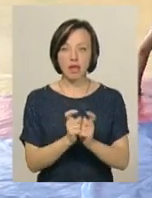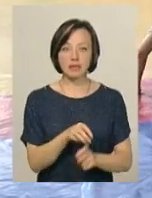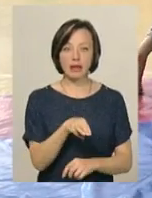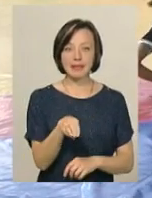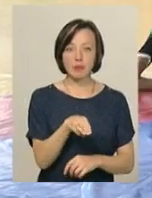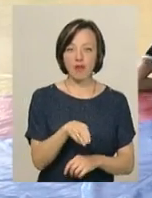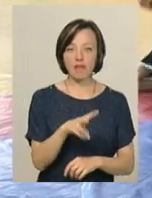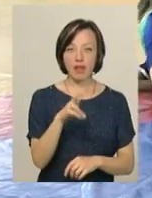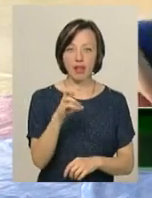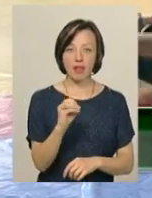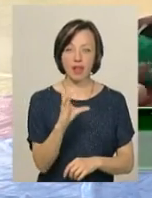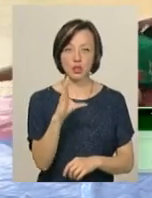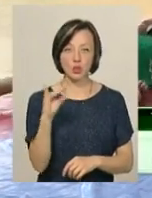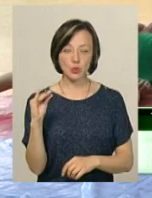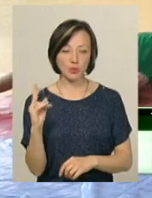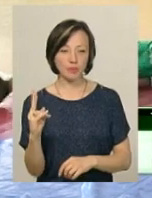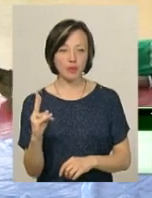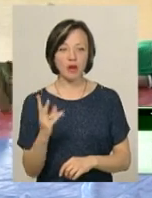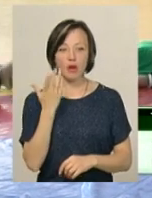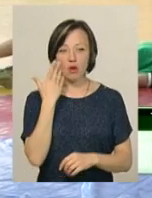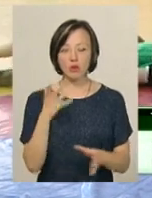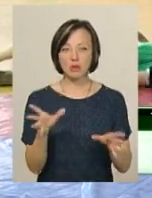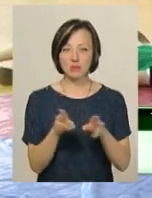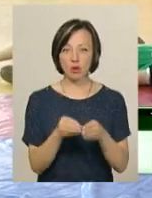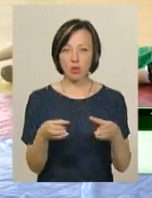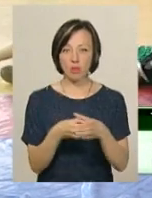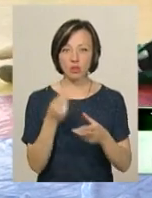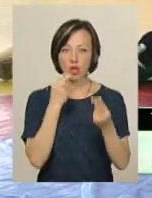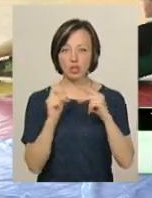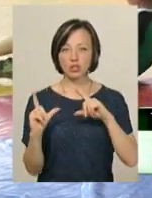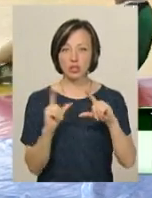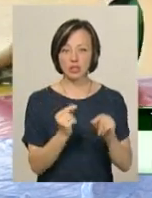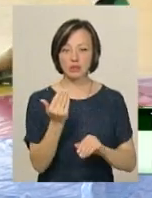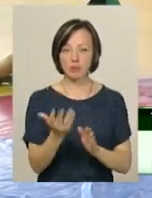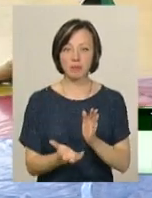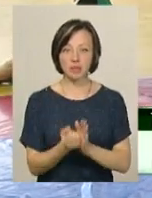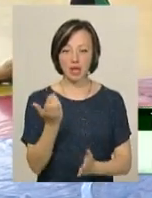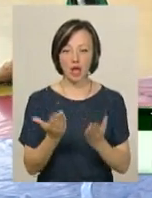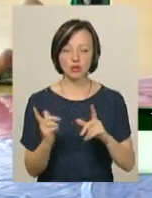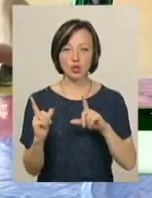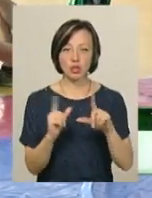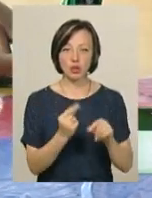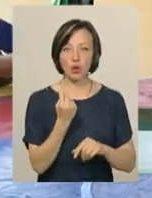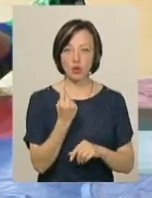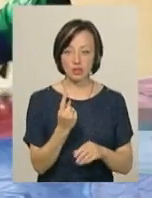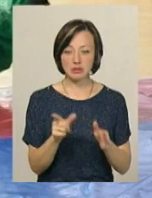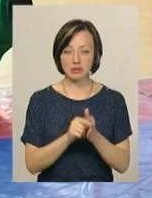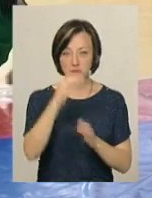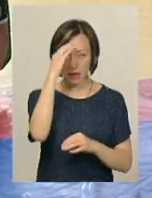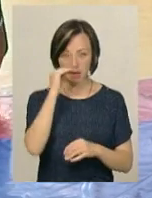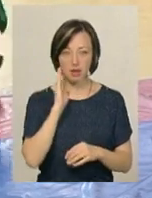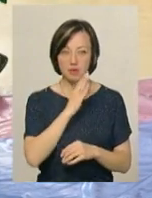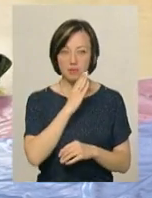ти їдеш з командою, то краще їхати, тому що тебе підтримують. А так, якщо ти їдеш один, навіть якщо з батьками,